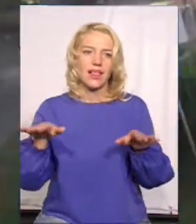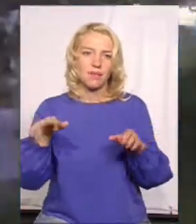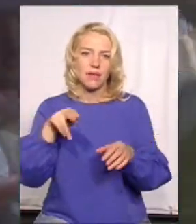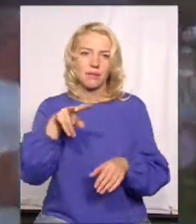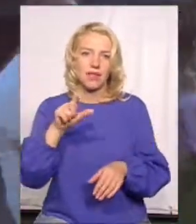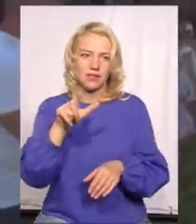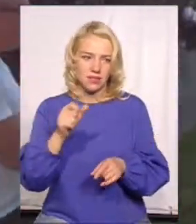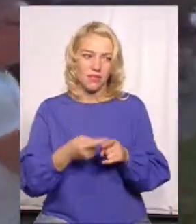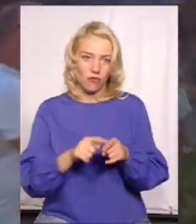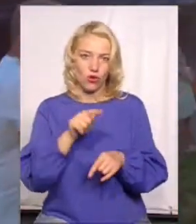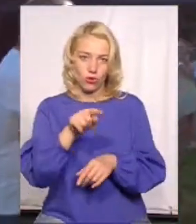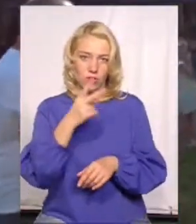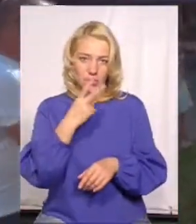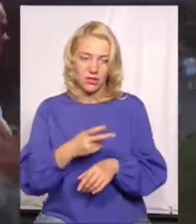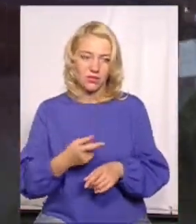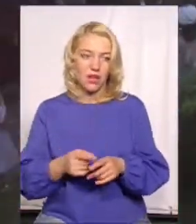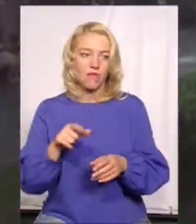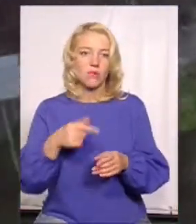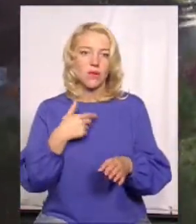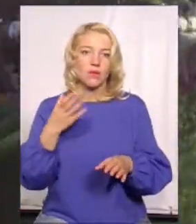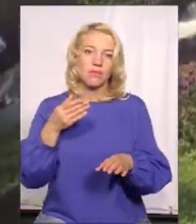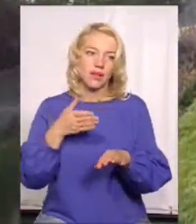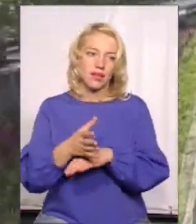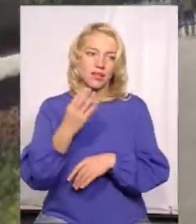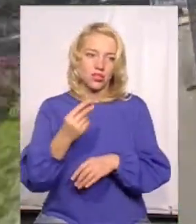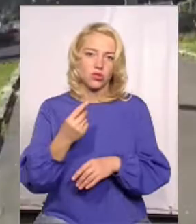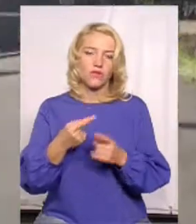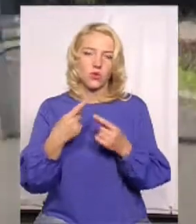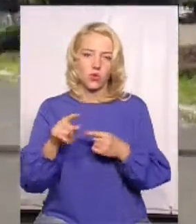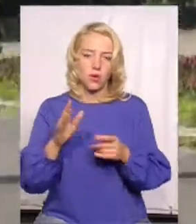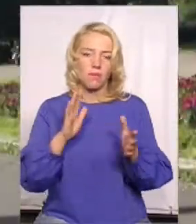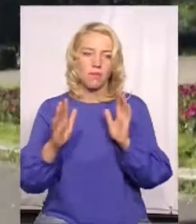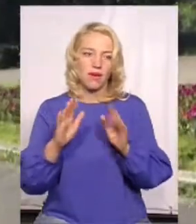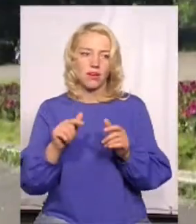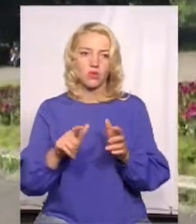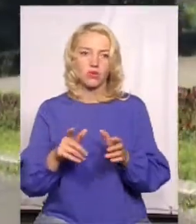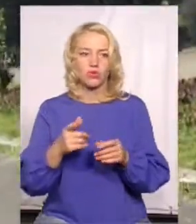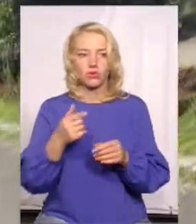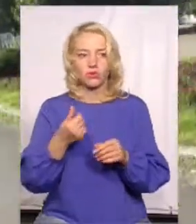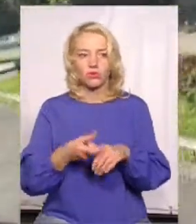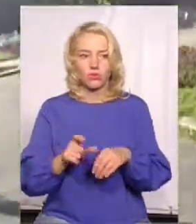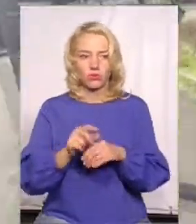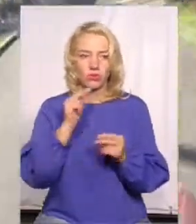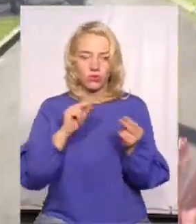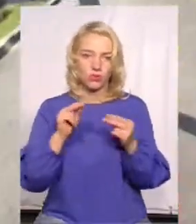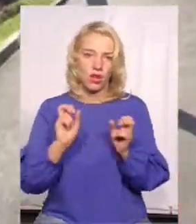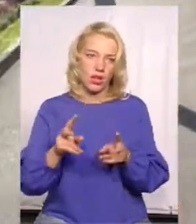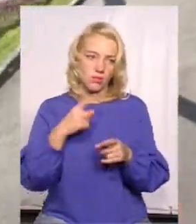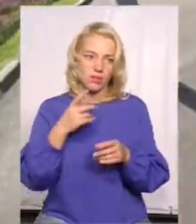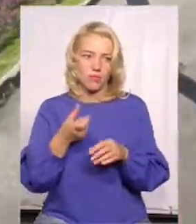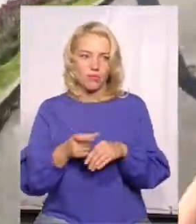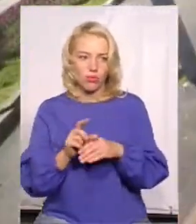А ось ми приїхали ще до одного парку. Тут начебто затишніше якось. Більш